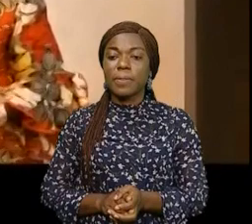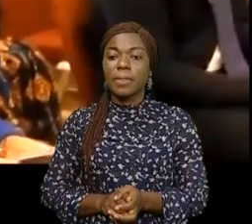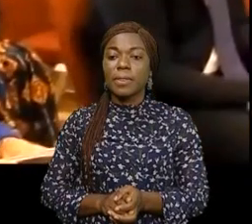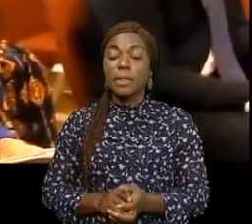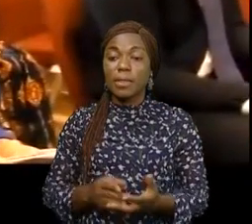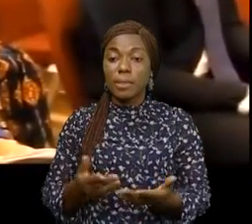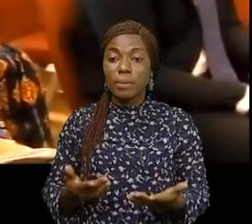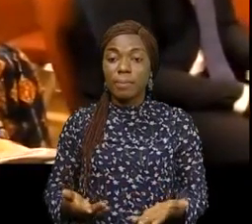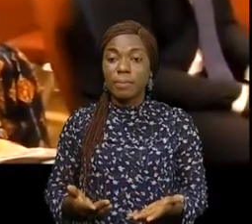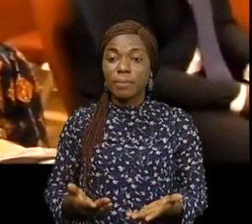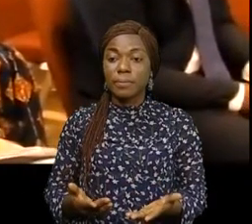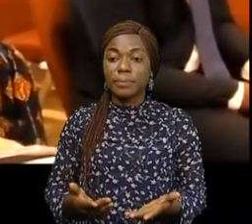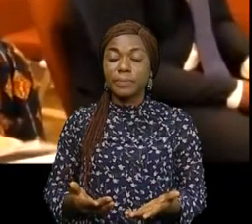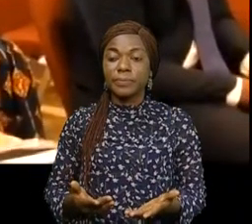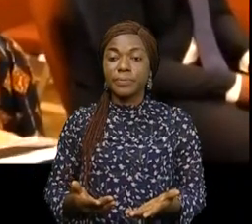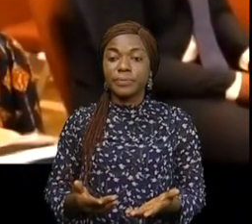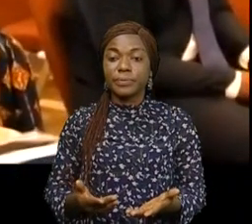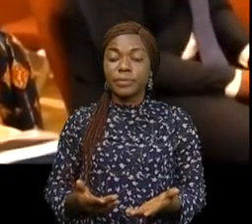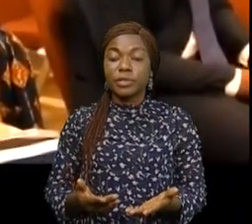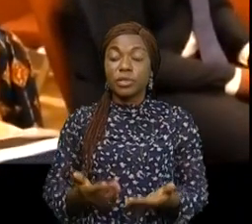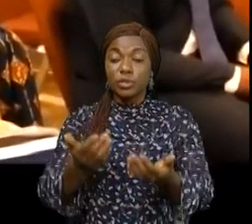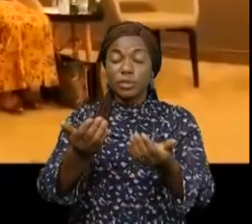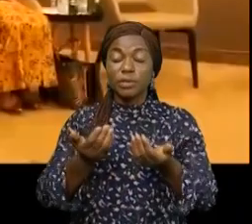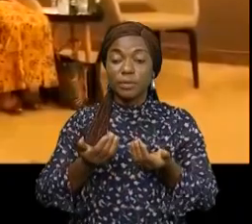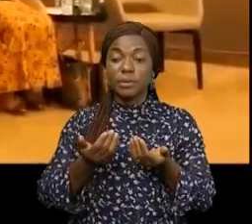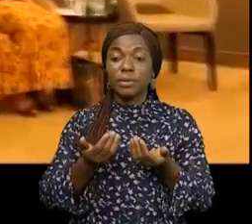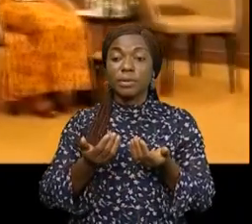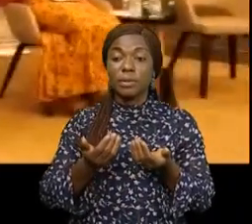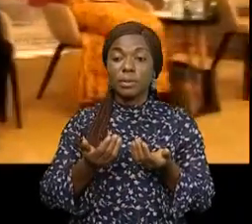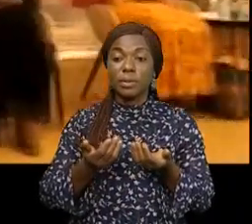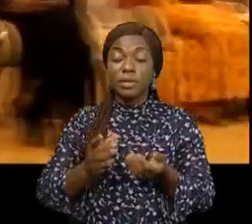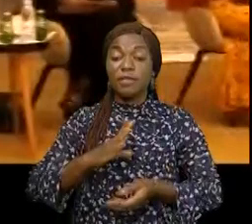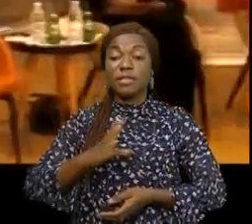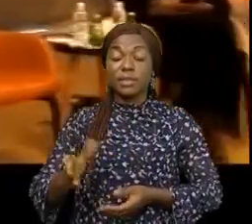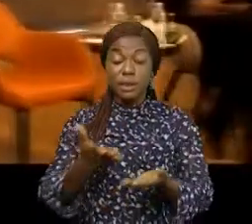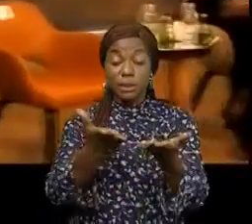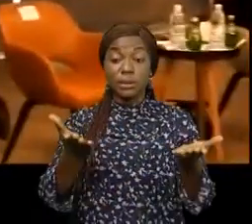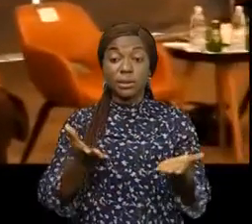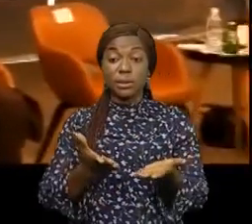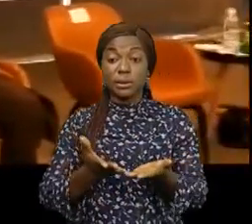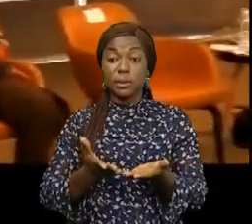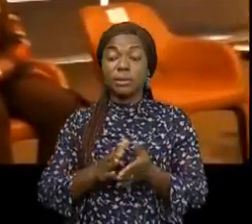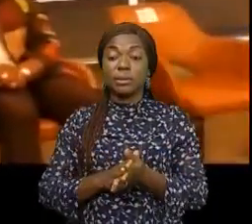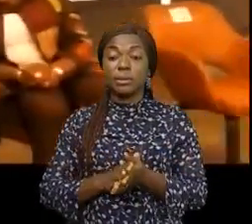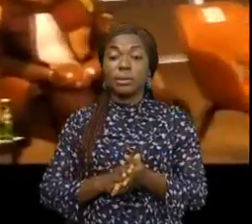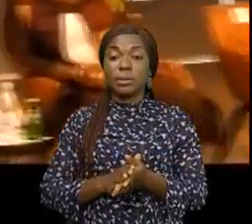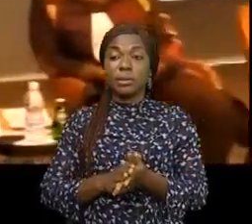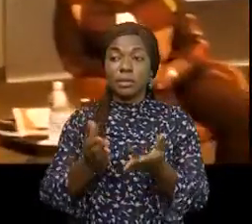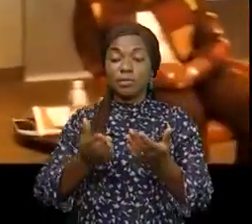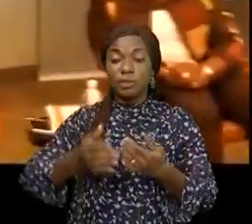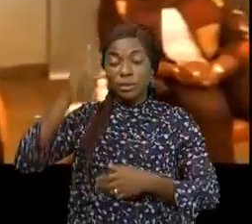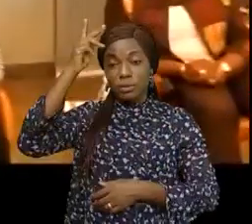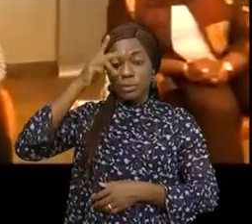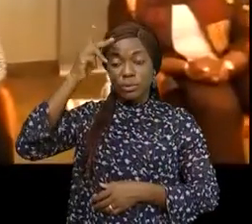très bonne facture. Je voudrais aussi féliciter ici puisque c'est le lieu la volonté politique